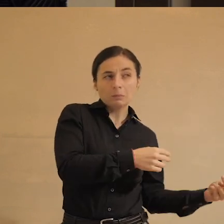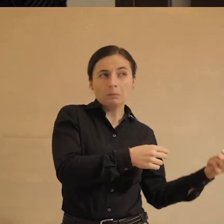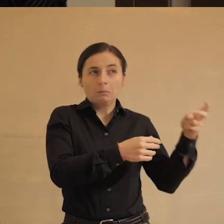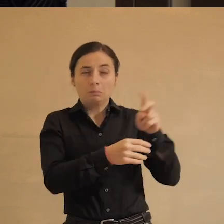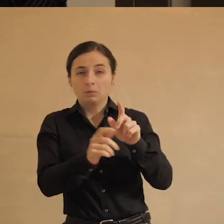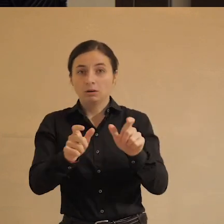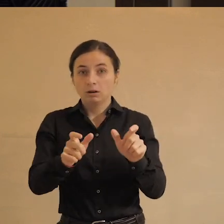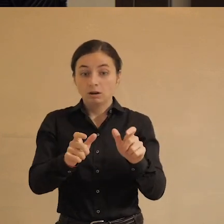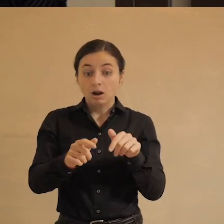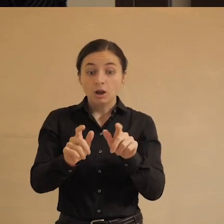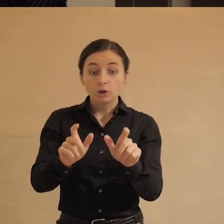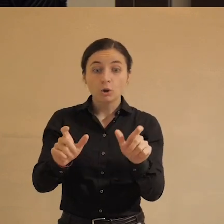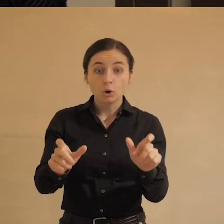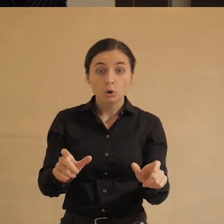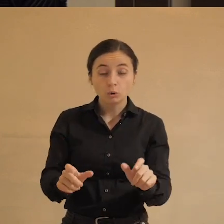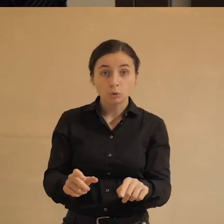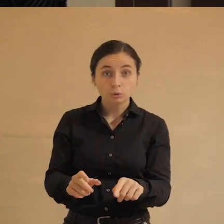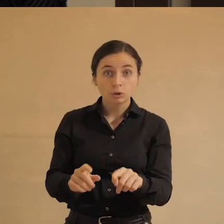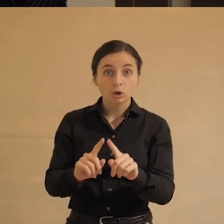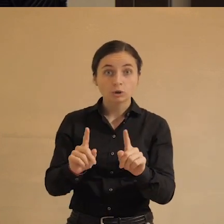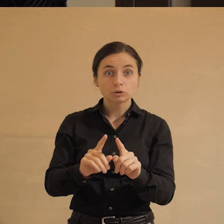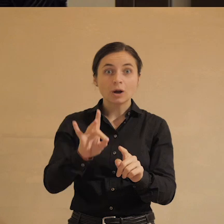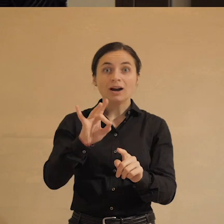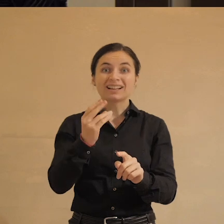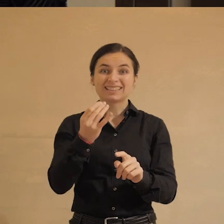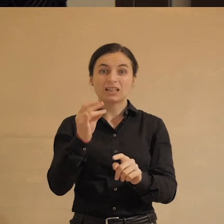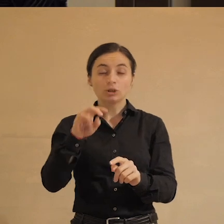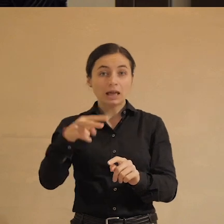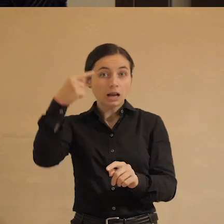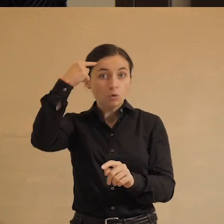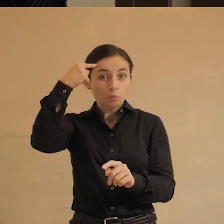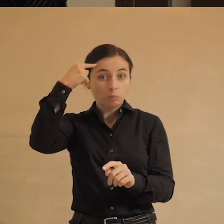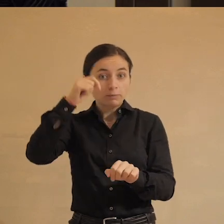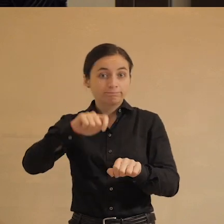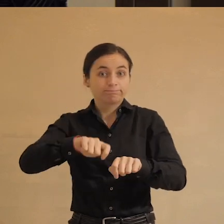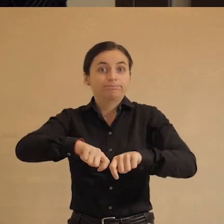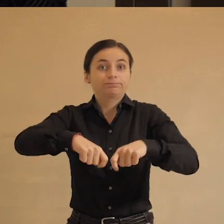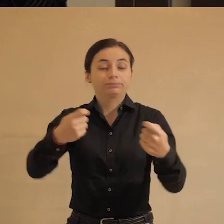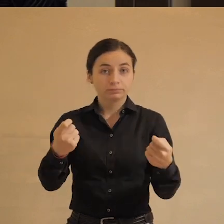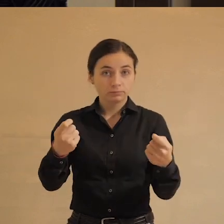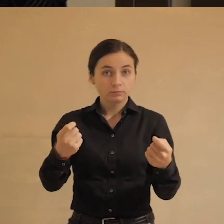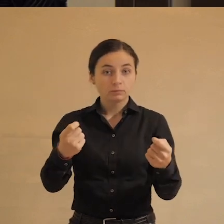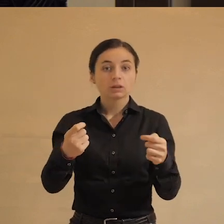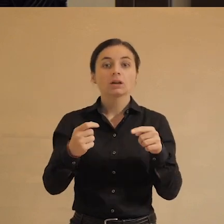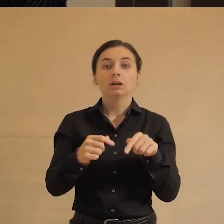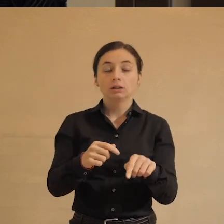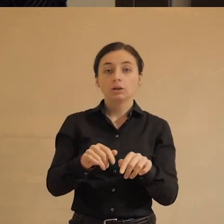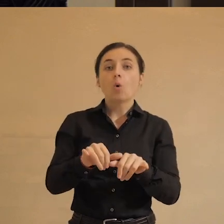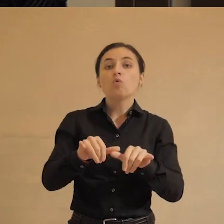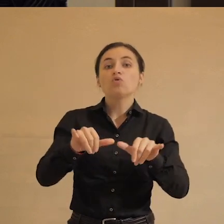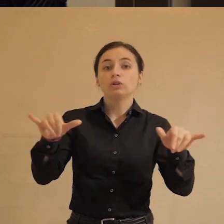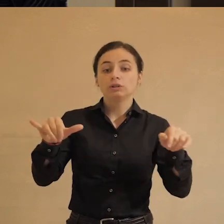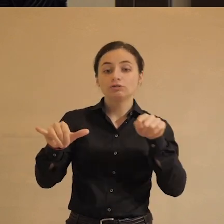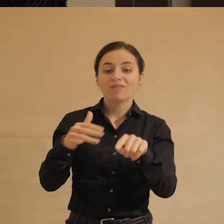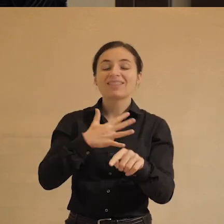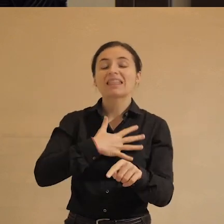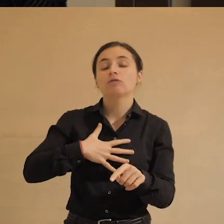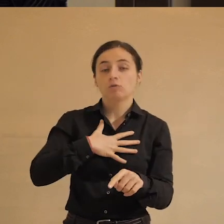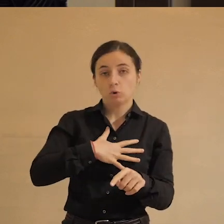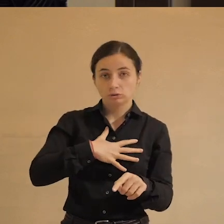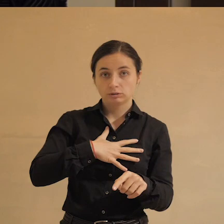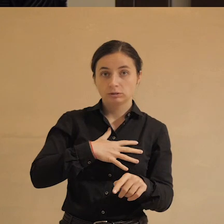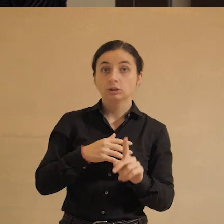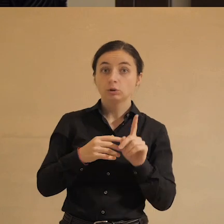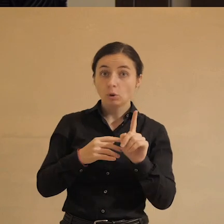людям, тем самым подрывая их базовую рациональность. И, кстати говоря, к чему мы тоже с вами придем, увеличивая их тревожность. Но в